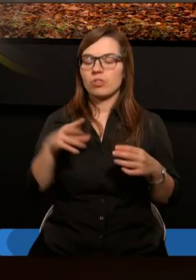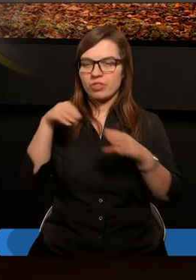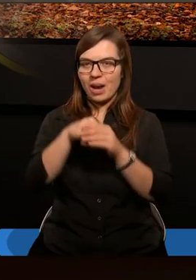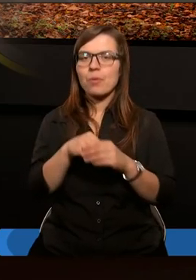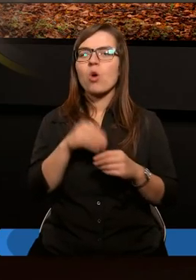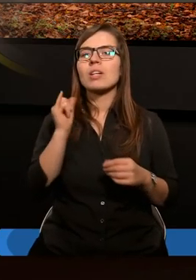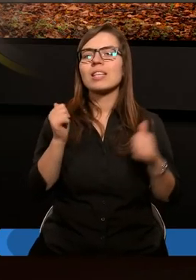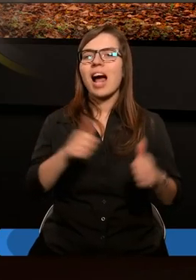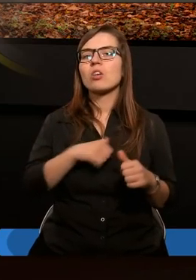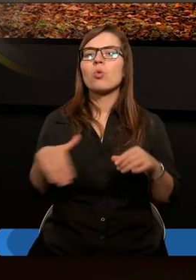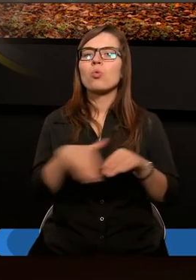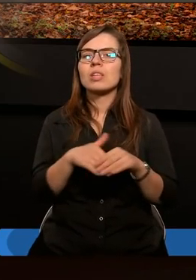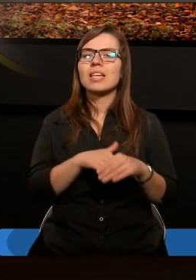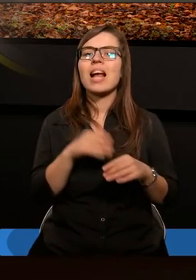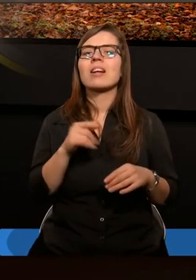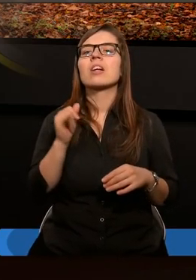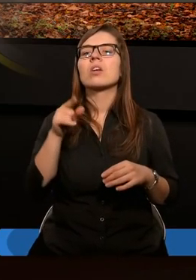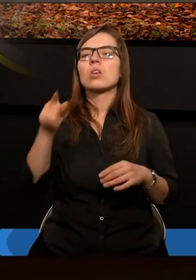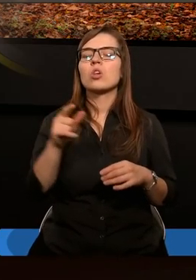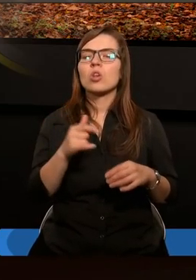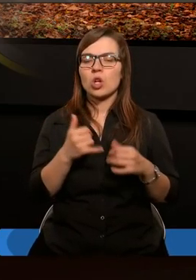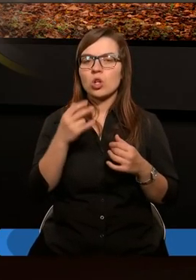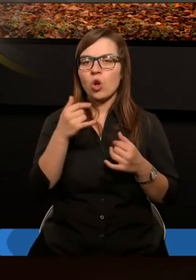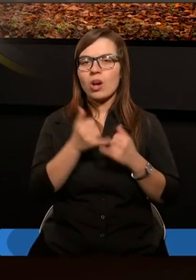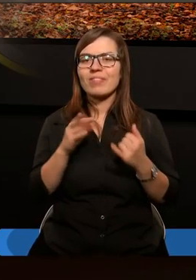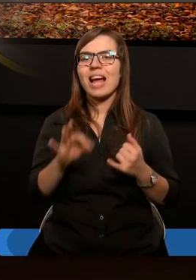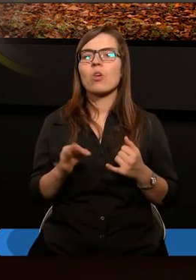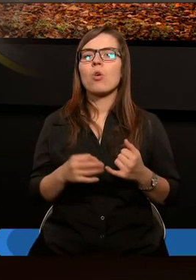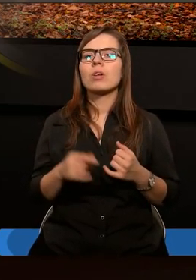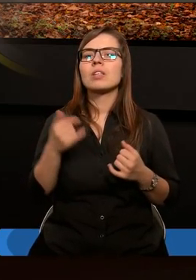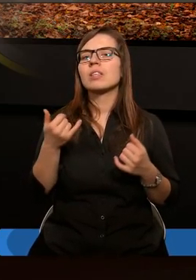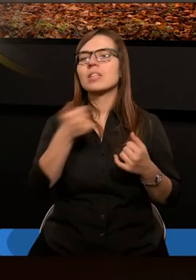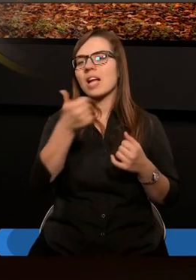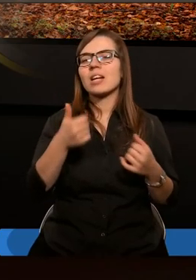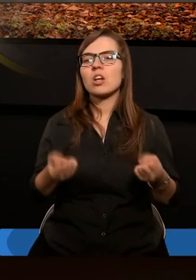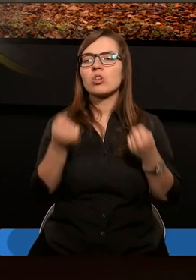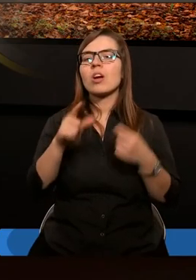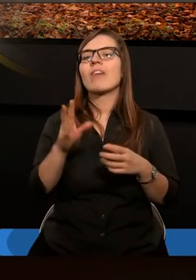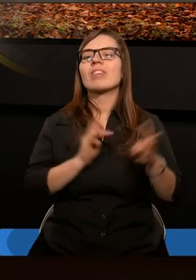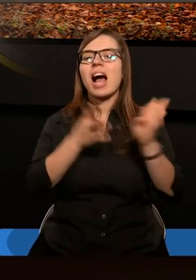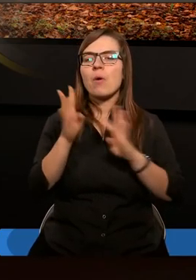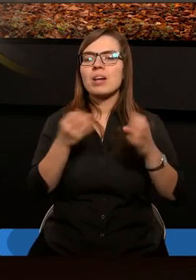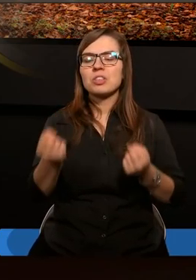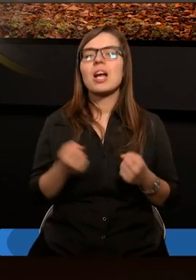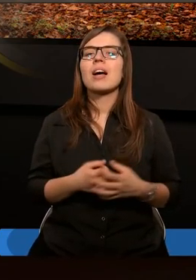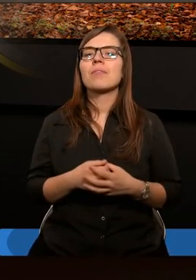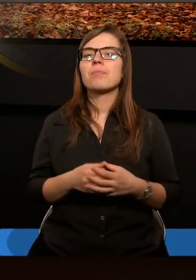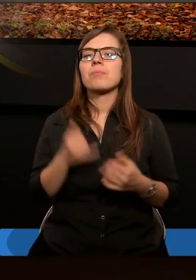wszczepiony i stałeś się uczestnikiem korzenia i tłuszczu oliwnego, to nie wynoś się nad gałęzie,